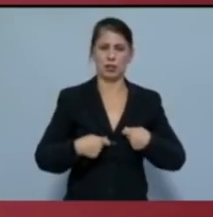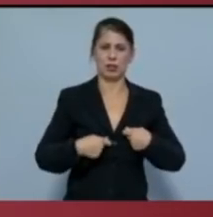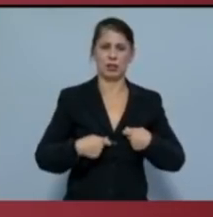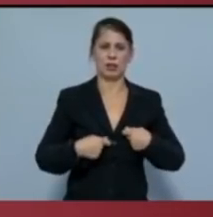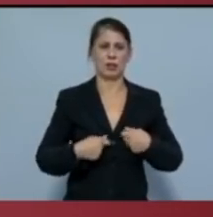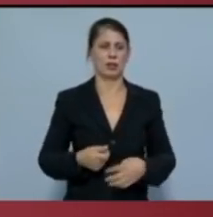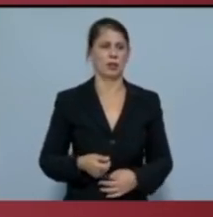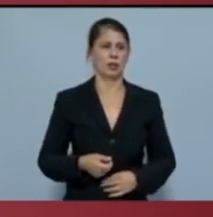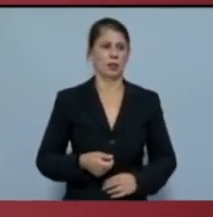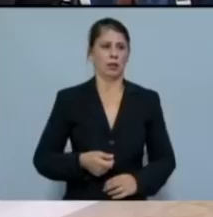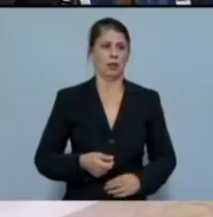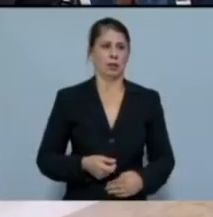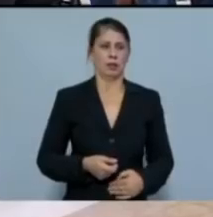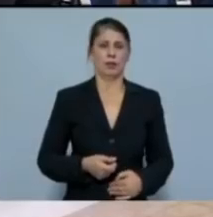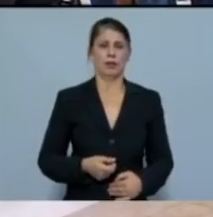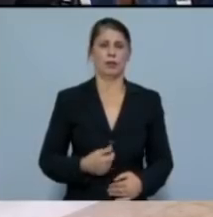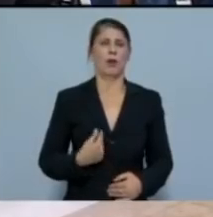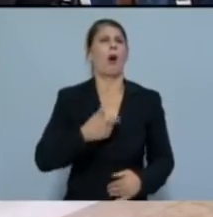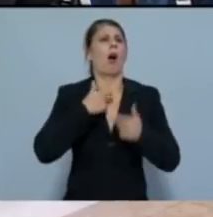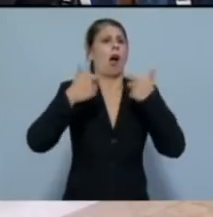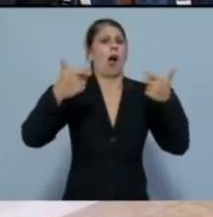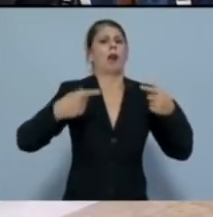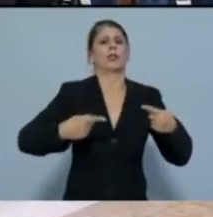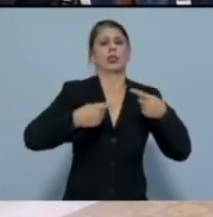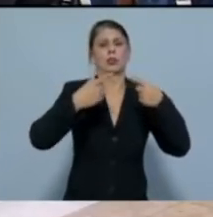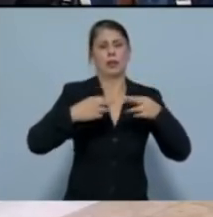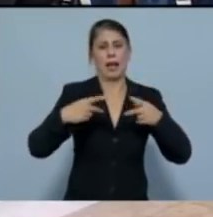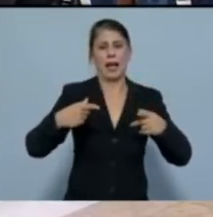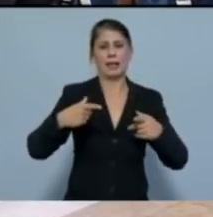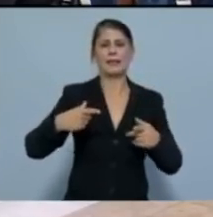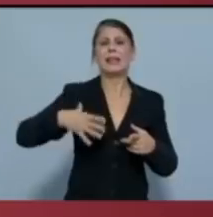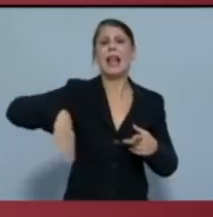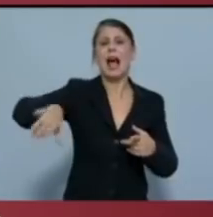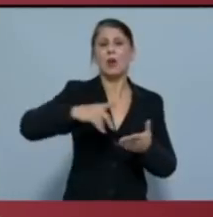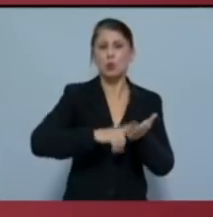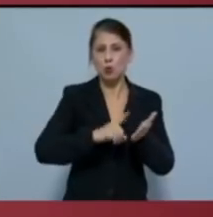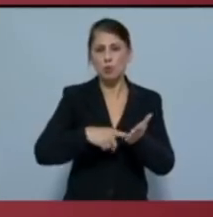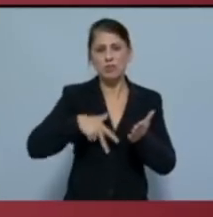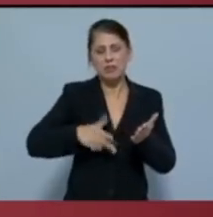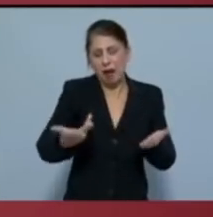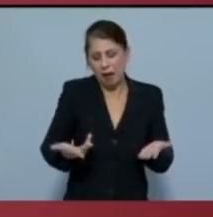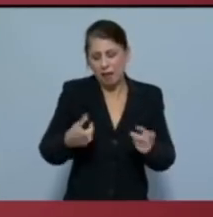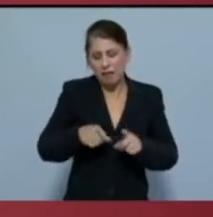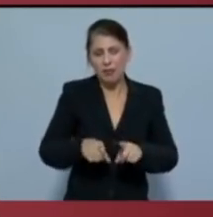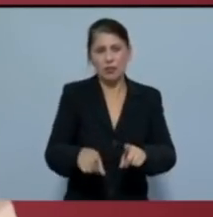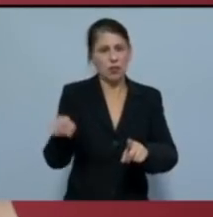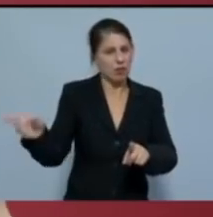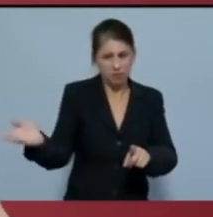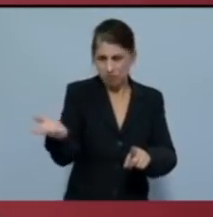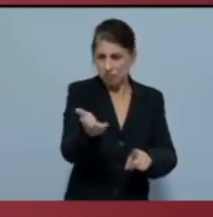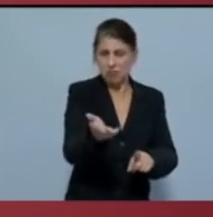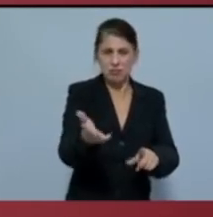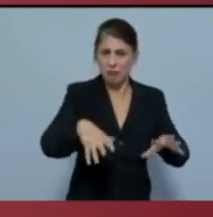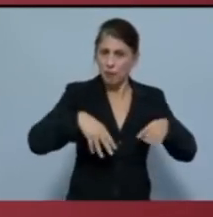υψώνουν τόνους για τους αντιλαϊκούς νόμους της κυβέρνησης την ίδια στιγμή που αποδέχονται